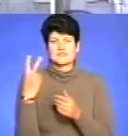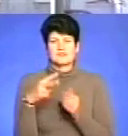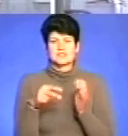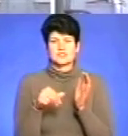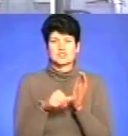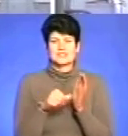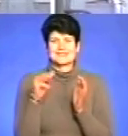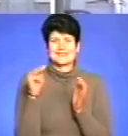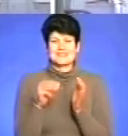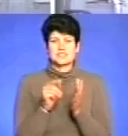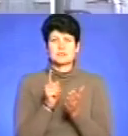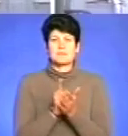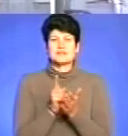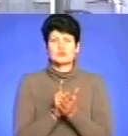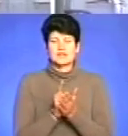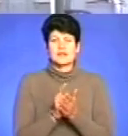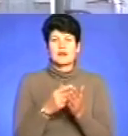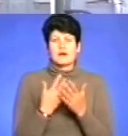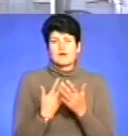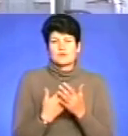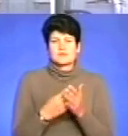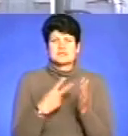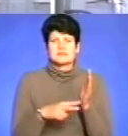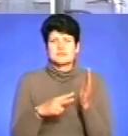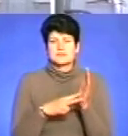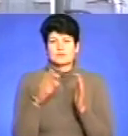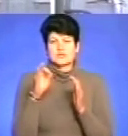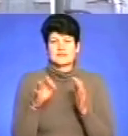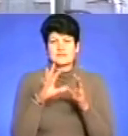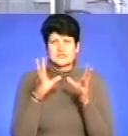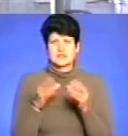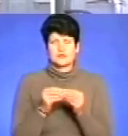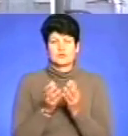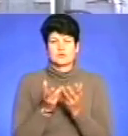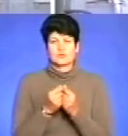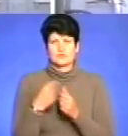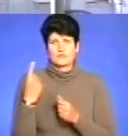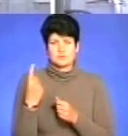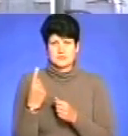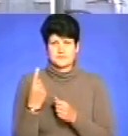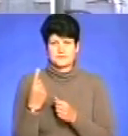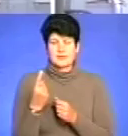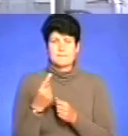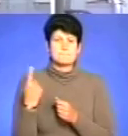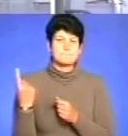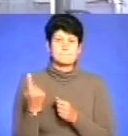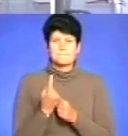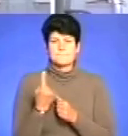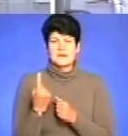пенсіонерів або 77% від загальної їх чисельності в області. Найперше,